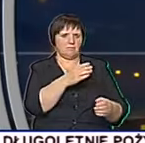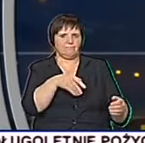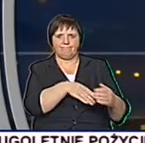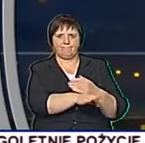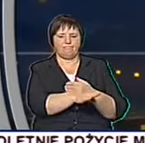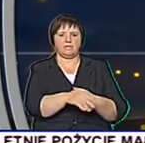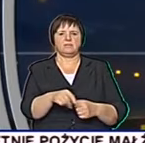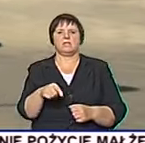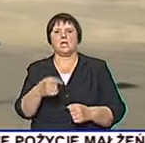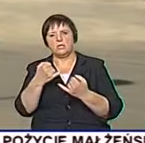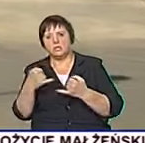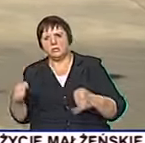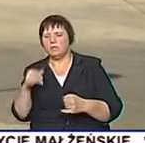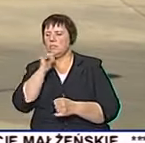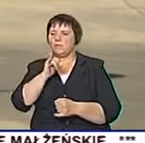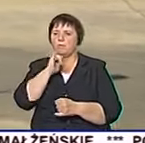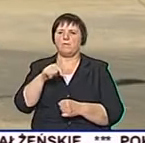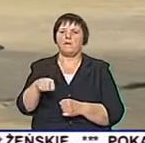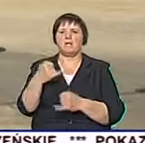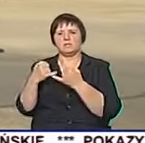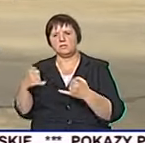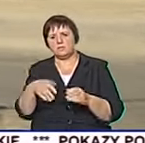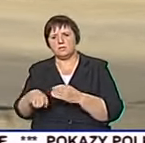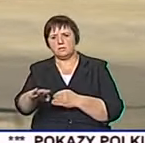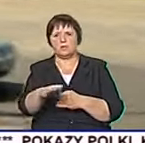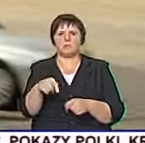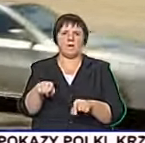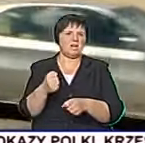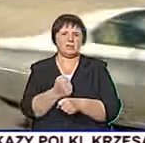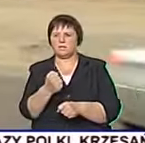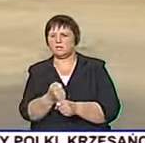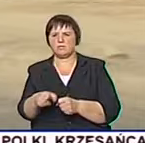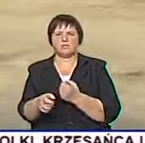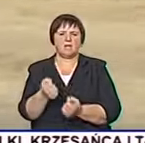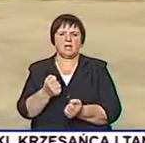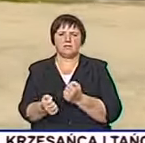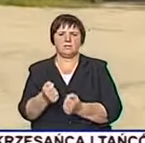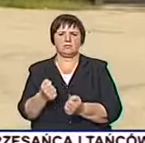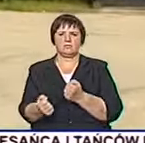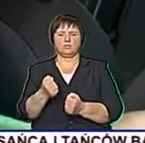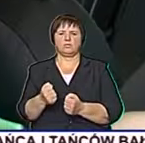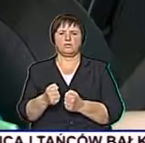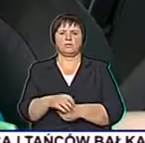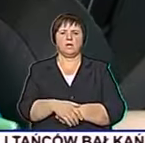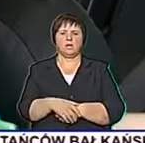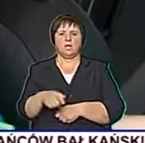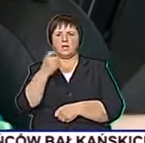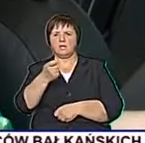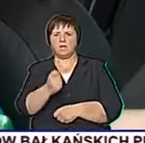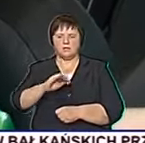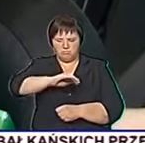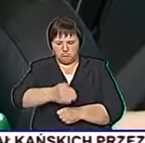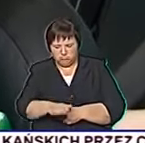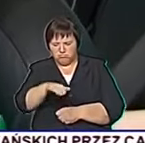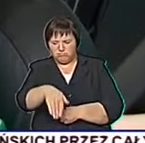Niektórzy próbowali także inną drogą przejechać na drugą stronę wiaduktu, ale ta nieutwardzona pozostawia wiele do życzenia. Jadę po tych dziurach